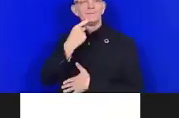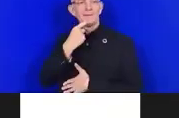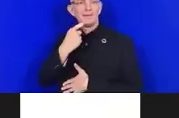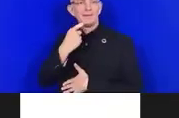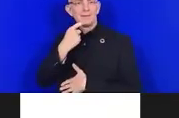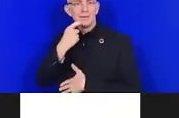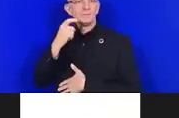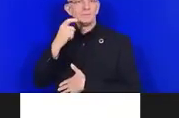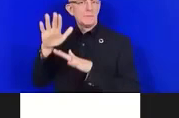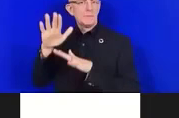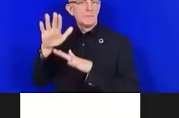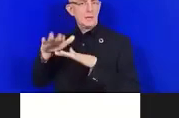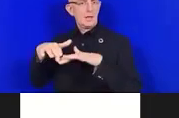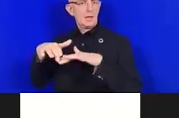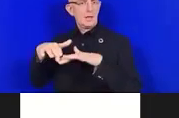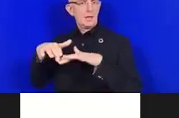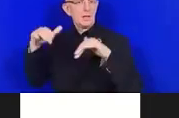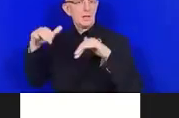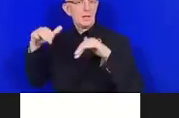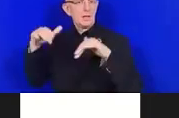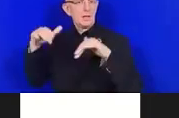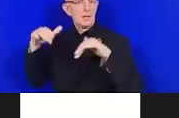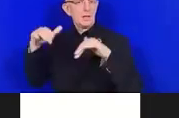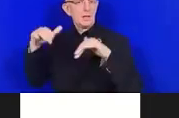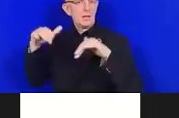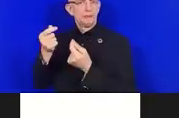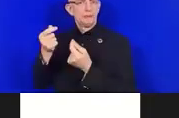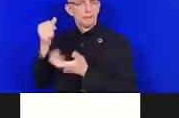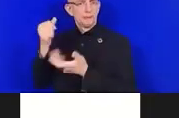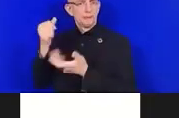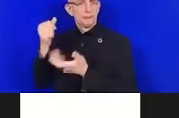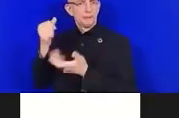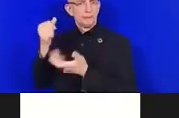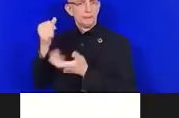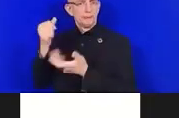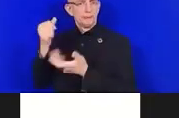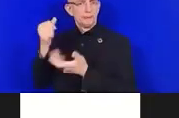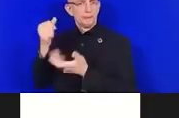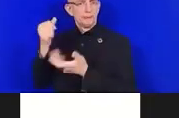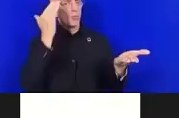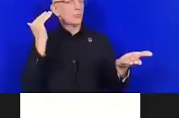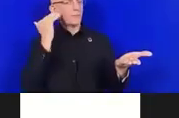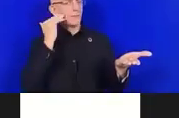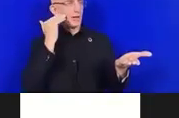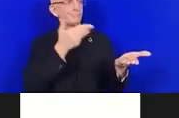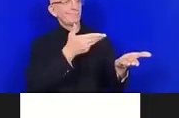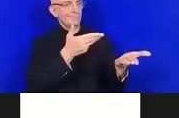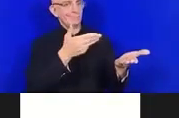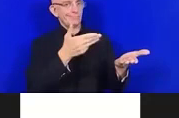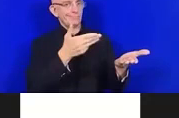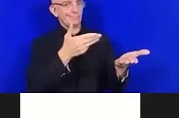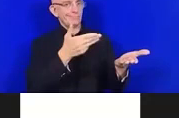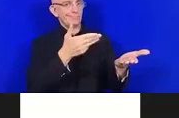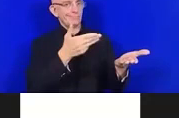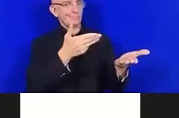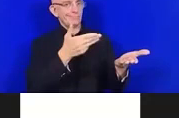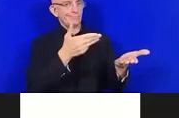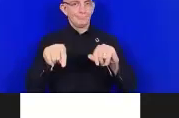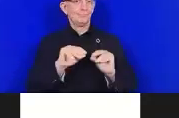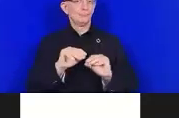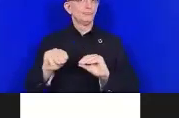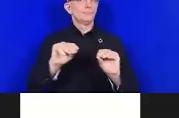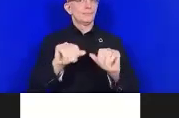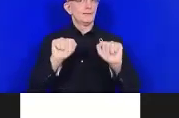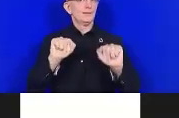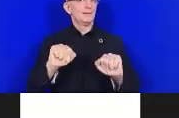de formation. Merci de l'avoir rendu possible. Il est également important de vous rappeler que cette formation appartient à un